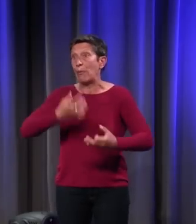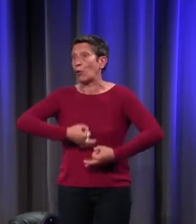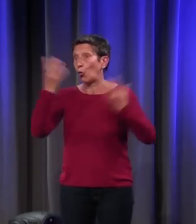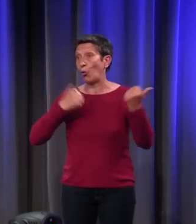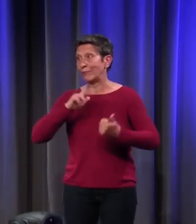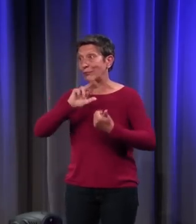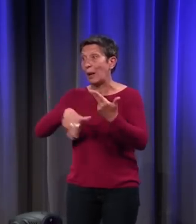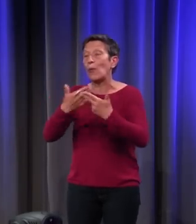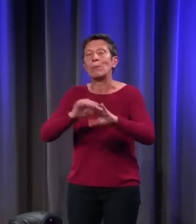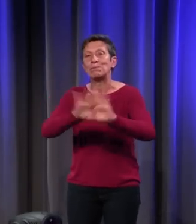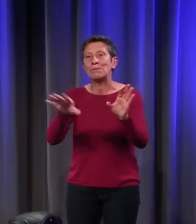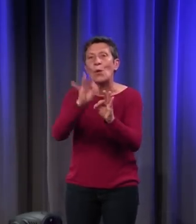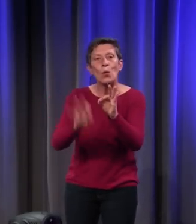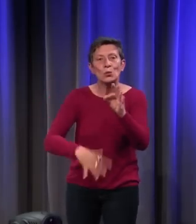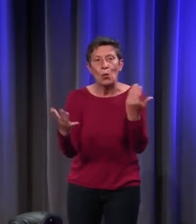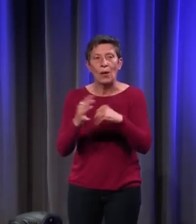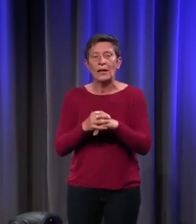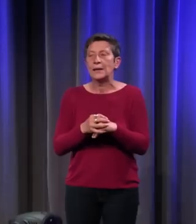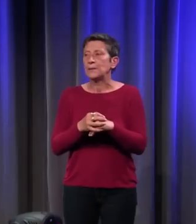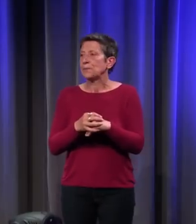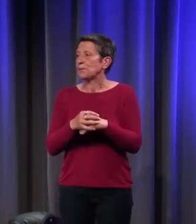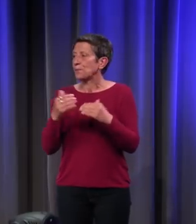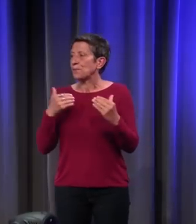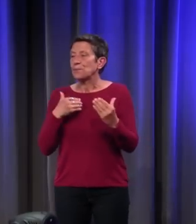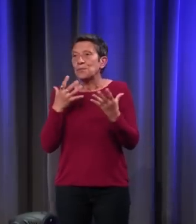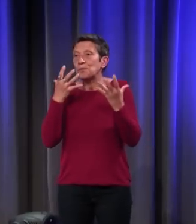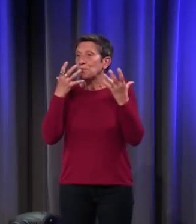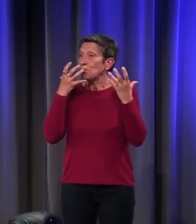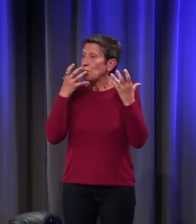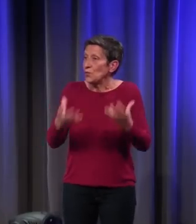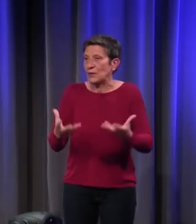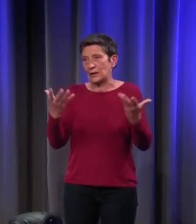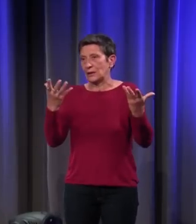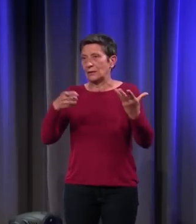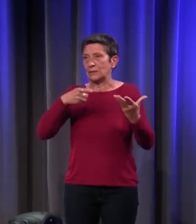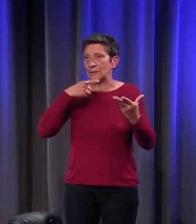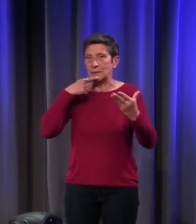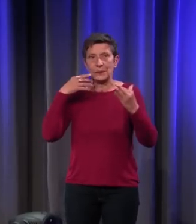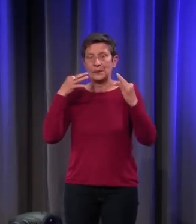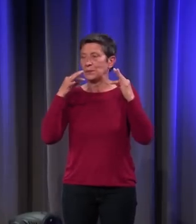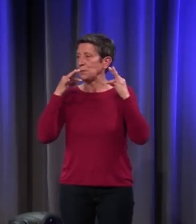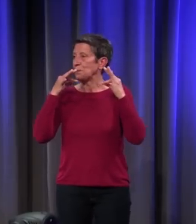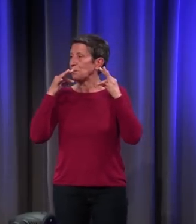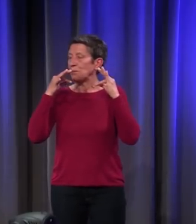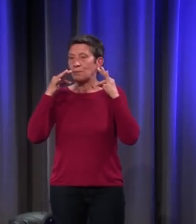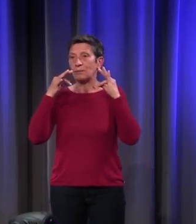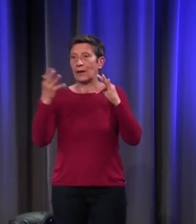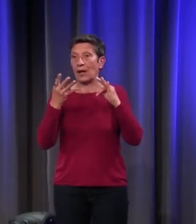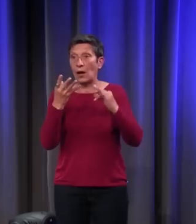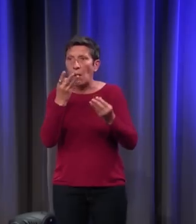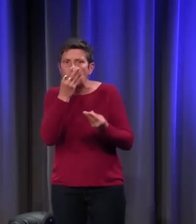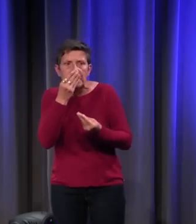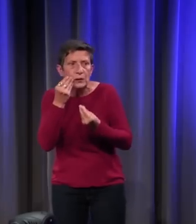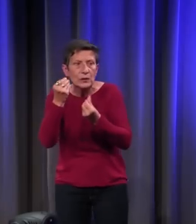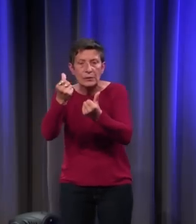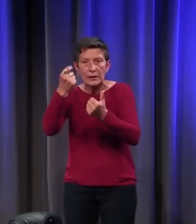questions. Pour conclure, je dois souligner ce qui est étranger à la sensibilité et au système de